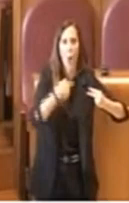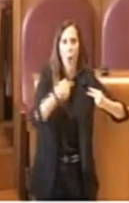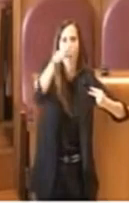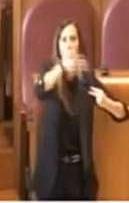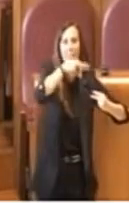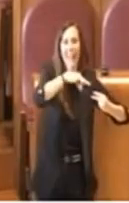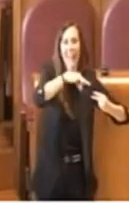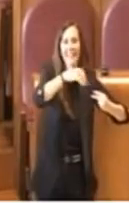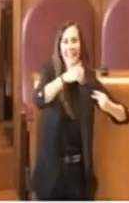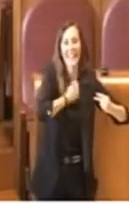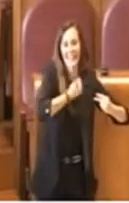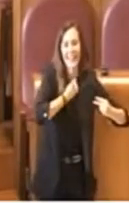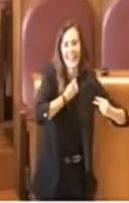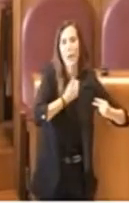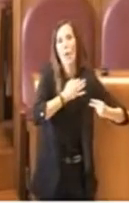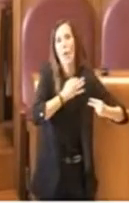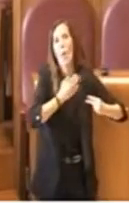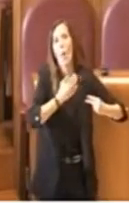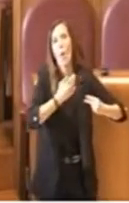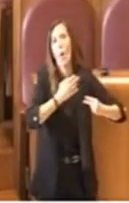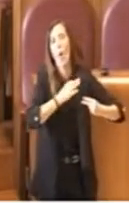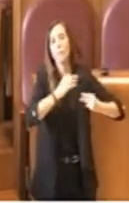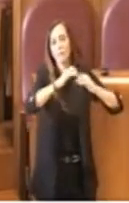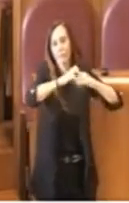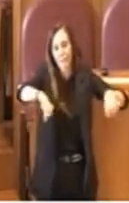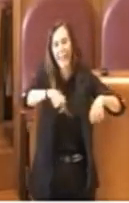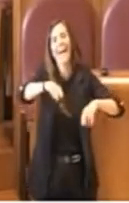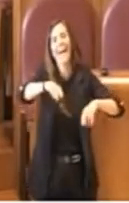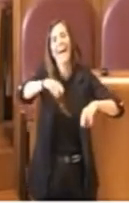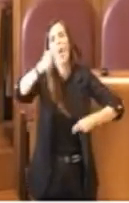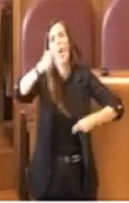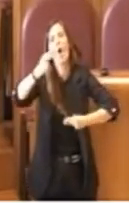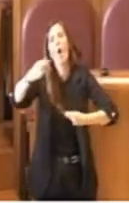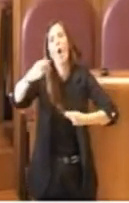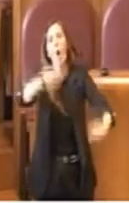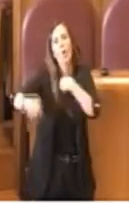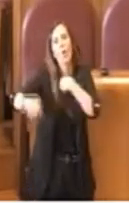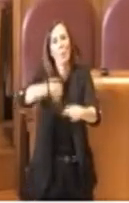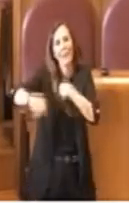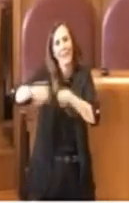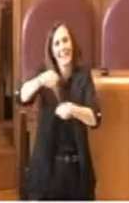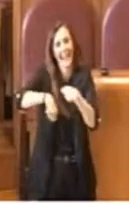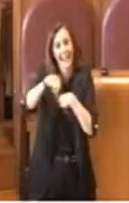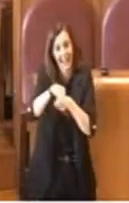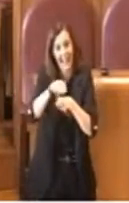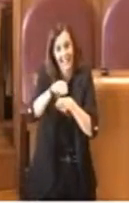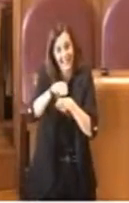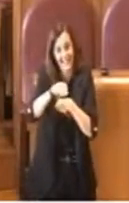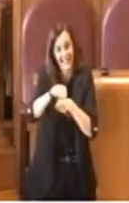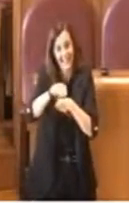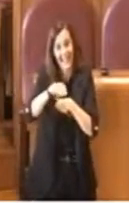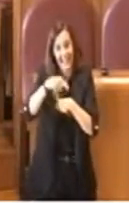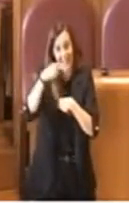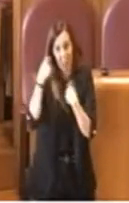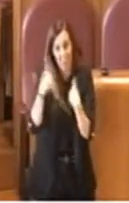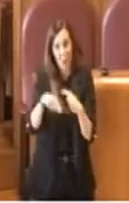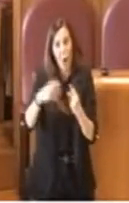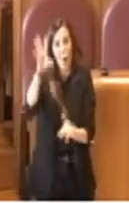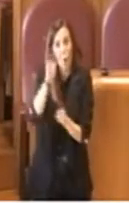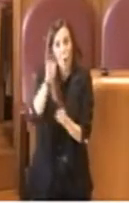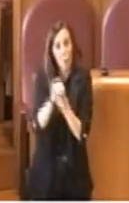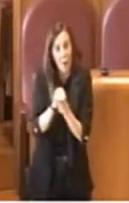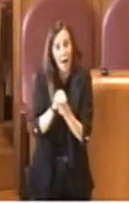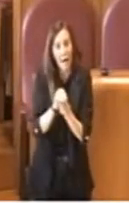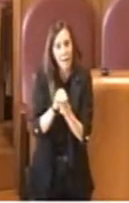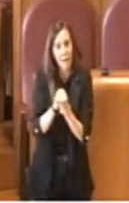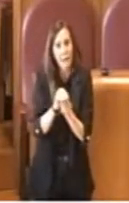utenze condominali e quindi si era chiesto che questo conguaglio venisse ripartito in maniera più